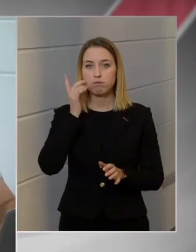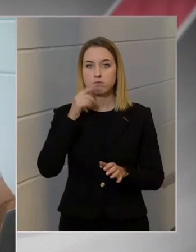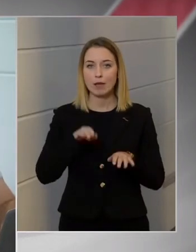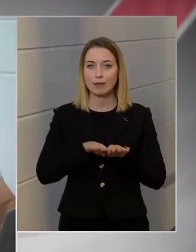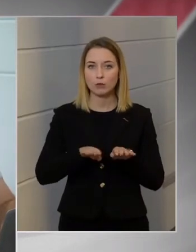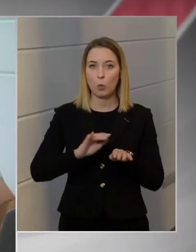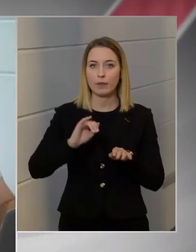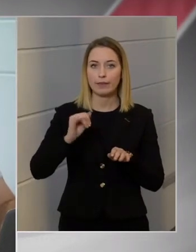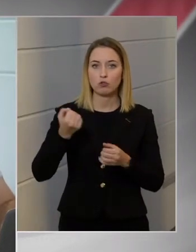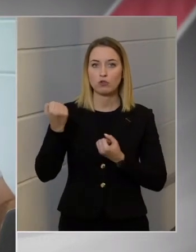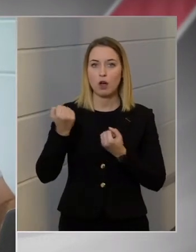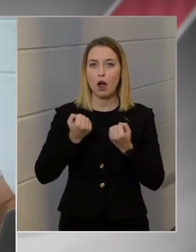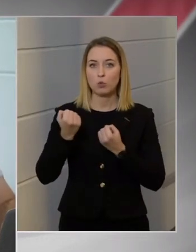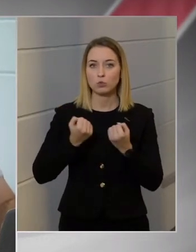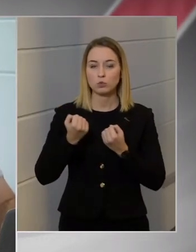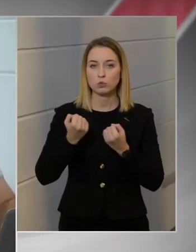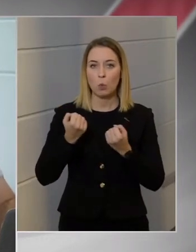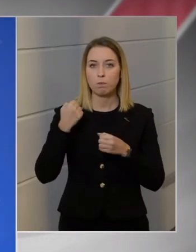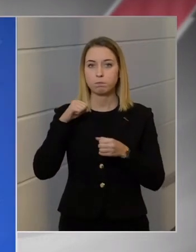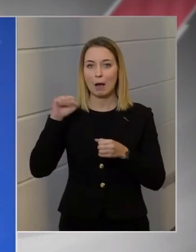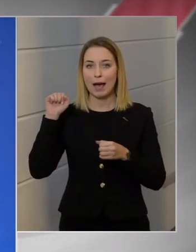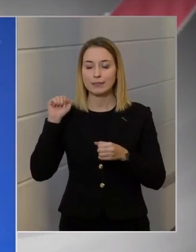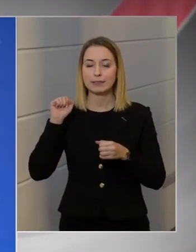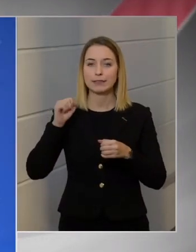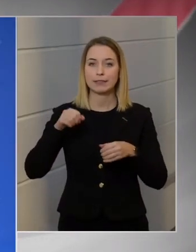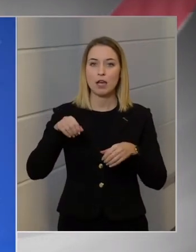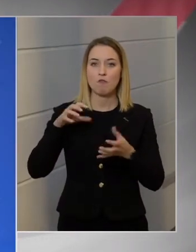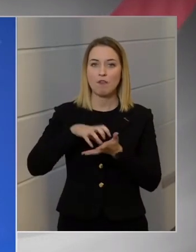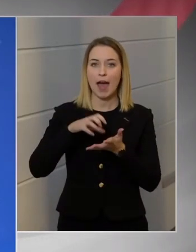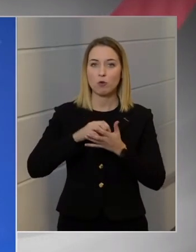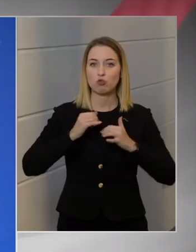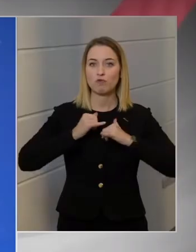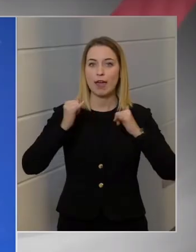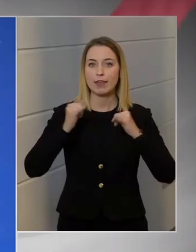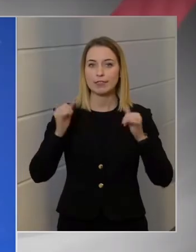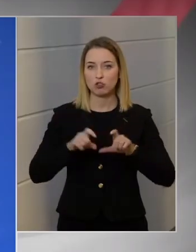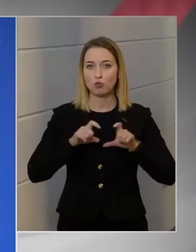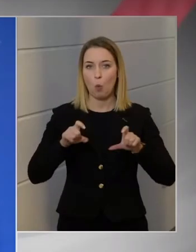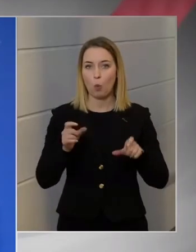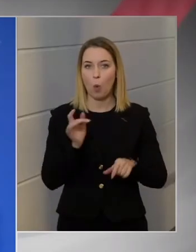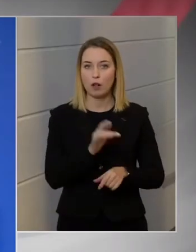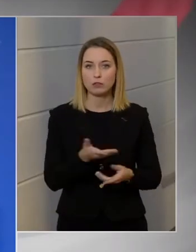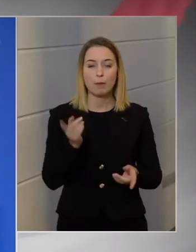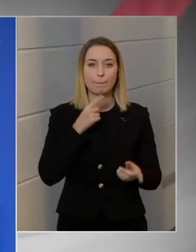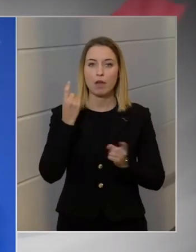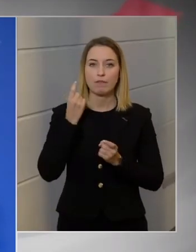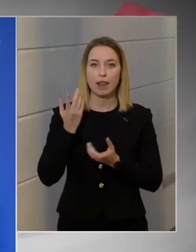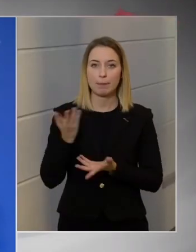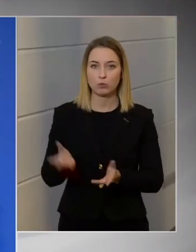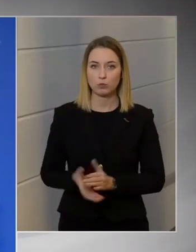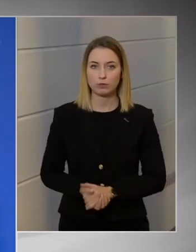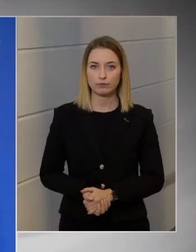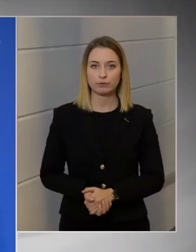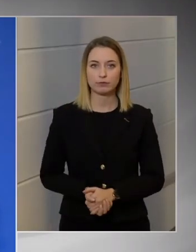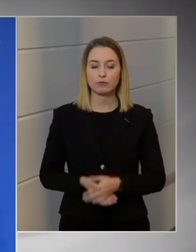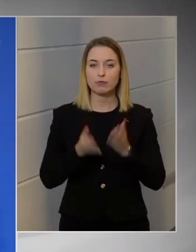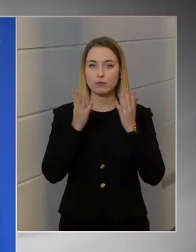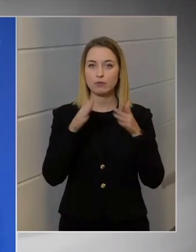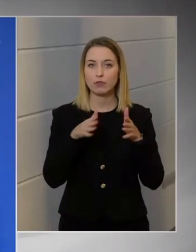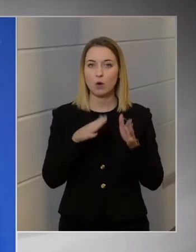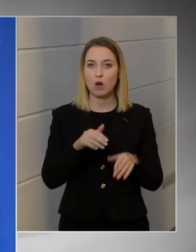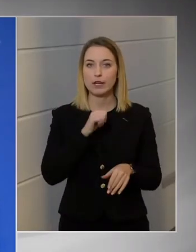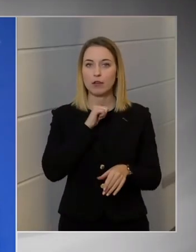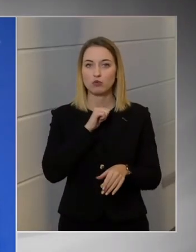autópárti városfejlesztést okolta. Önöknek erről mi a véleményük? Karácsony